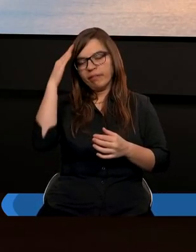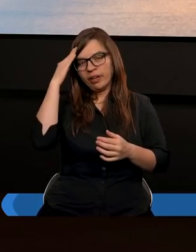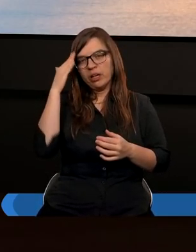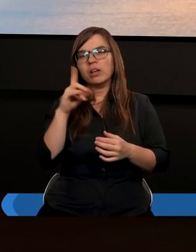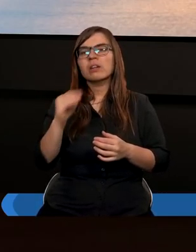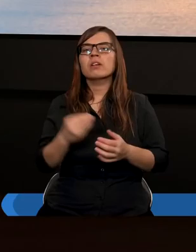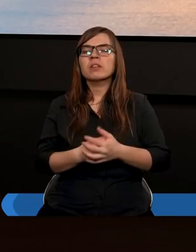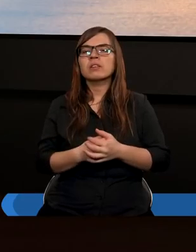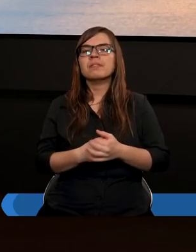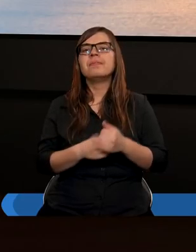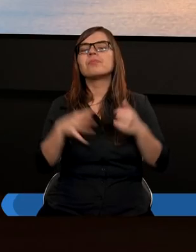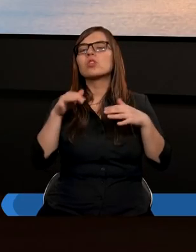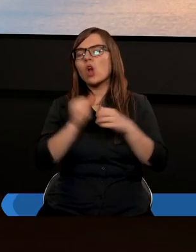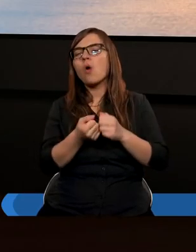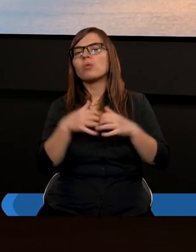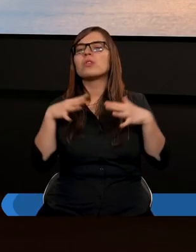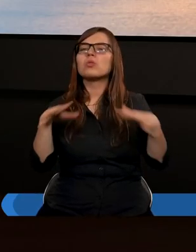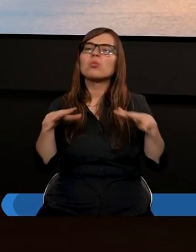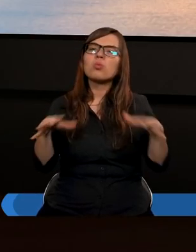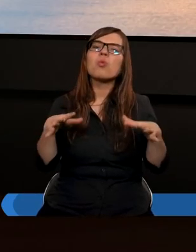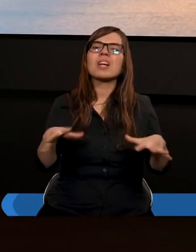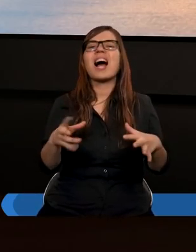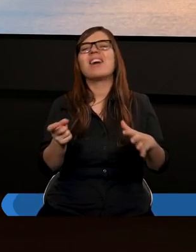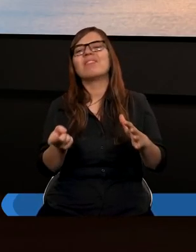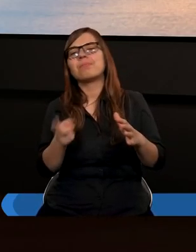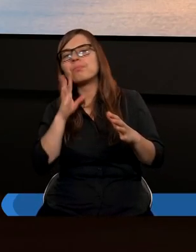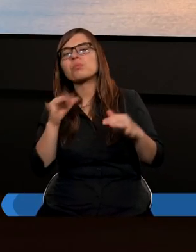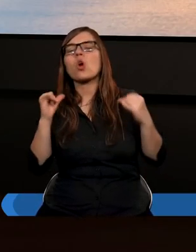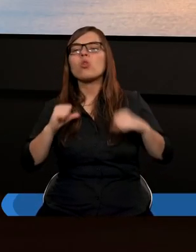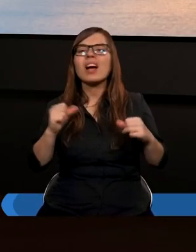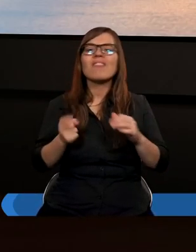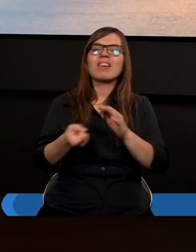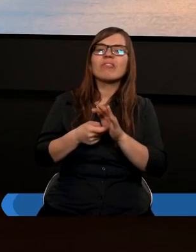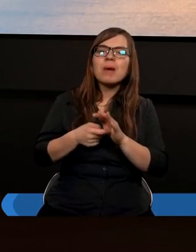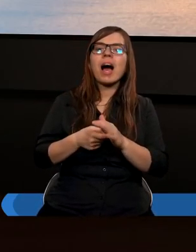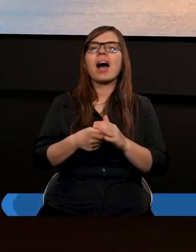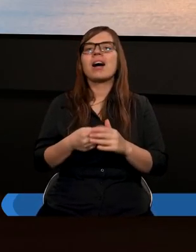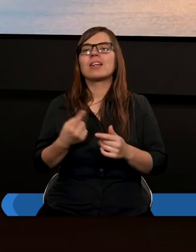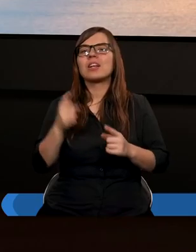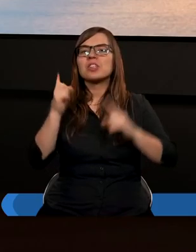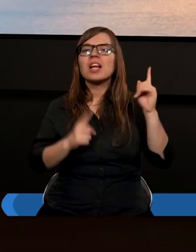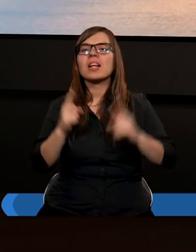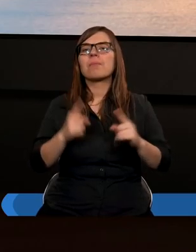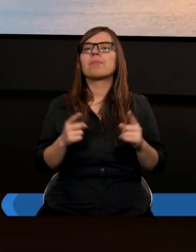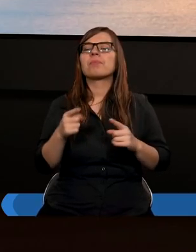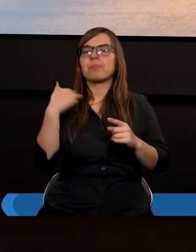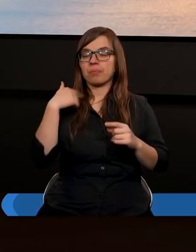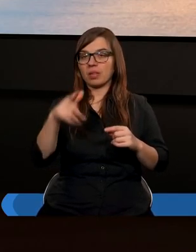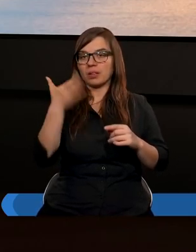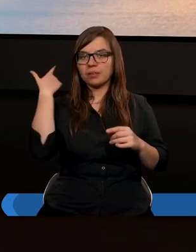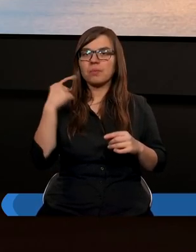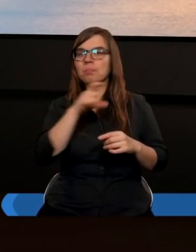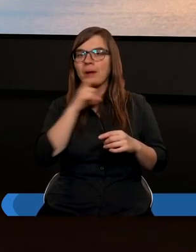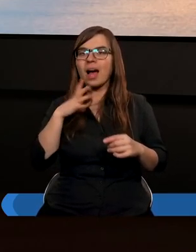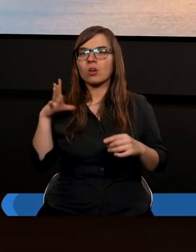że są duże oczekiwania i nieraz proszą. U nas kiedyś był pastor,